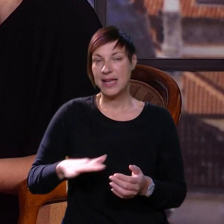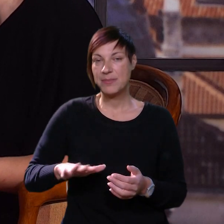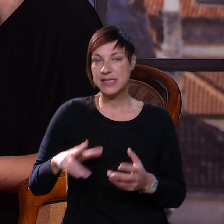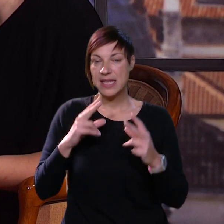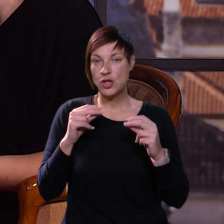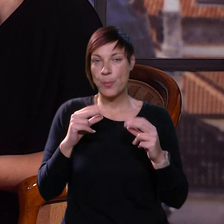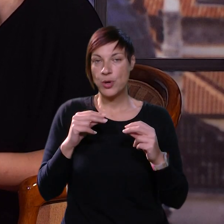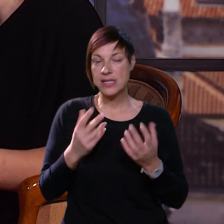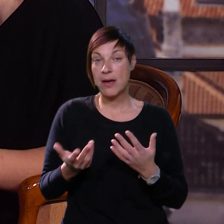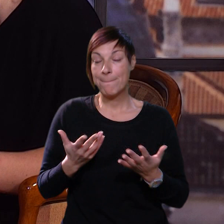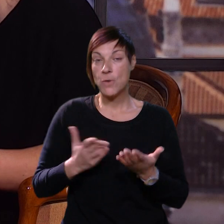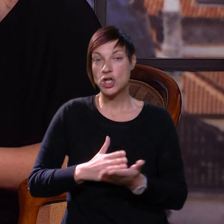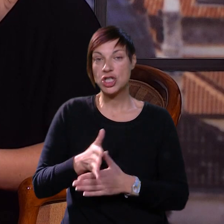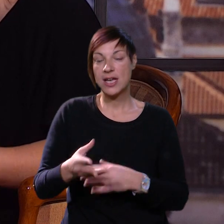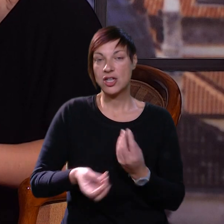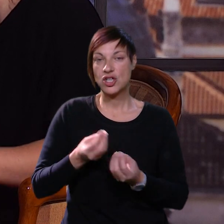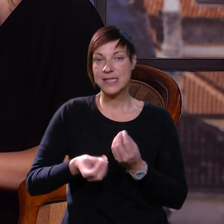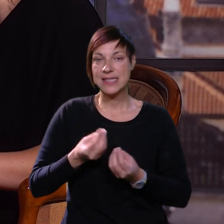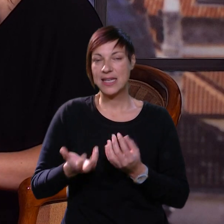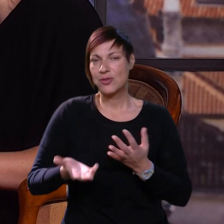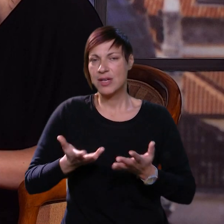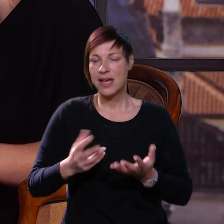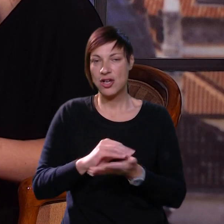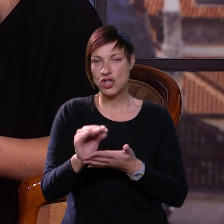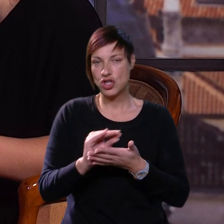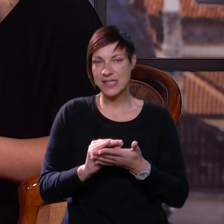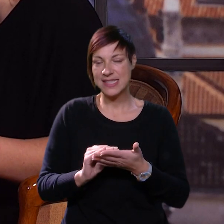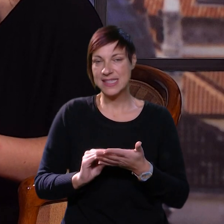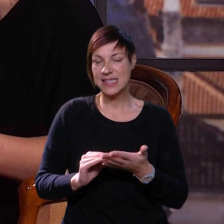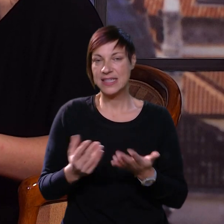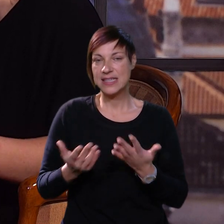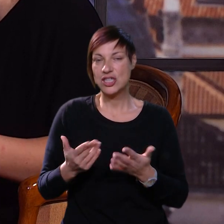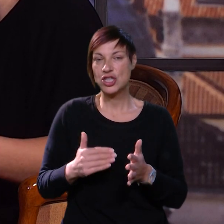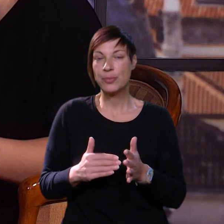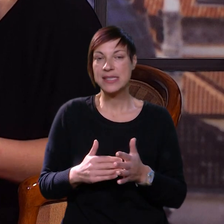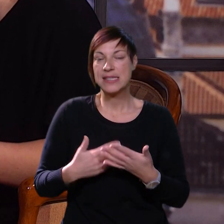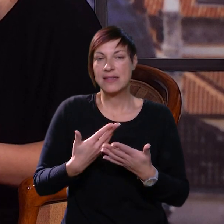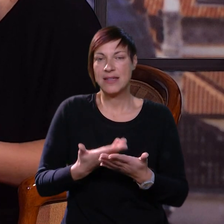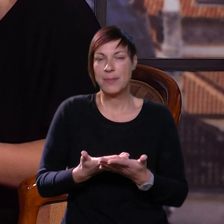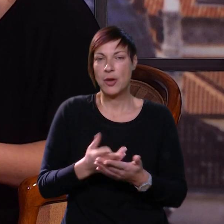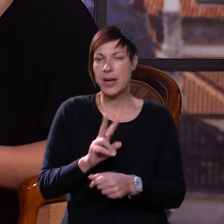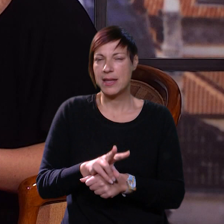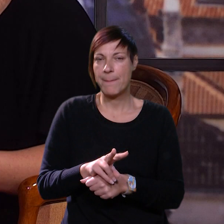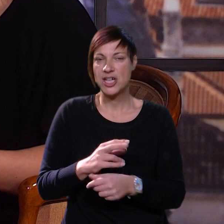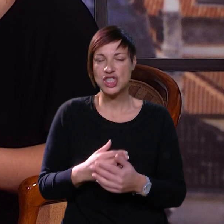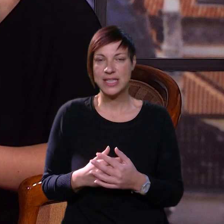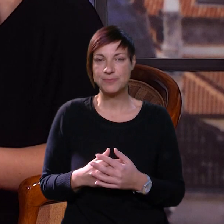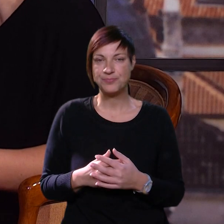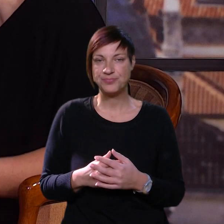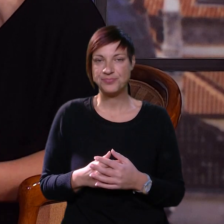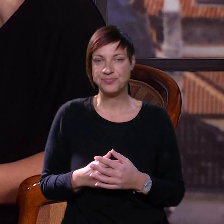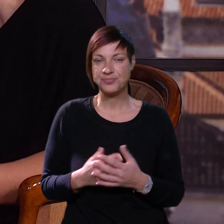bih htjeli za djetetom porazgovarati, možda tako kroz igru nekako ili kroz srtež, na što bi se onda tako mogla obratiti